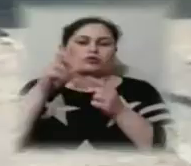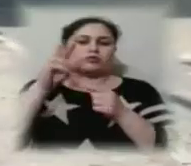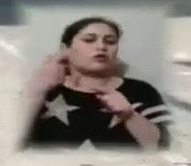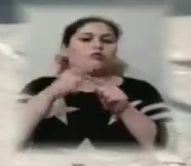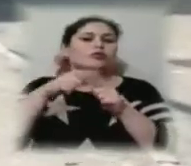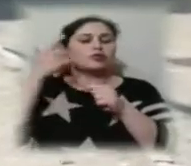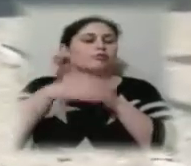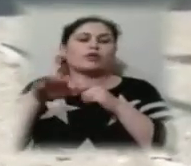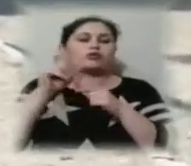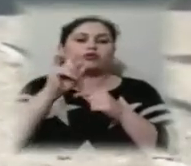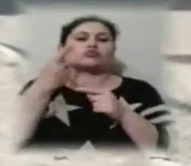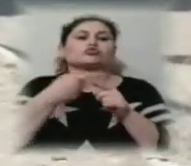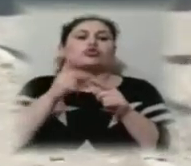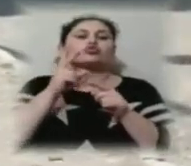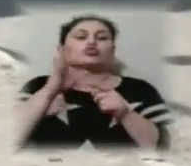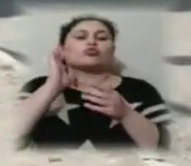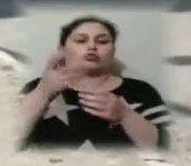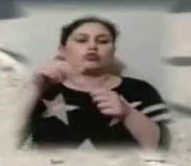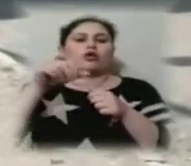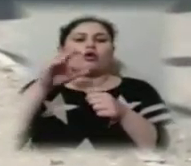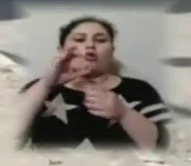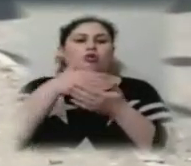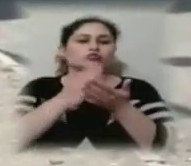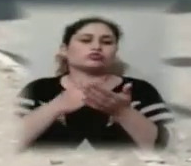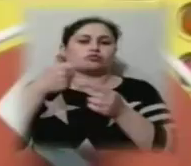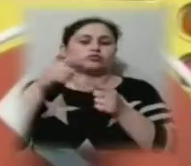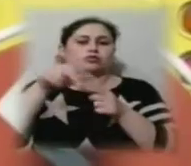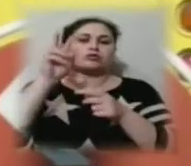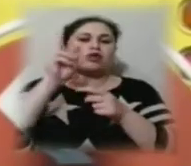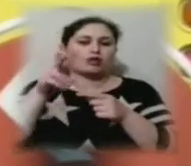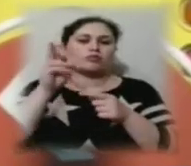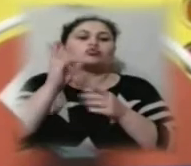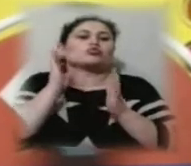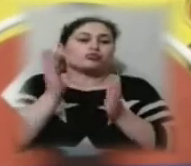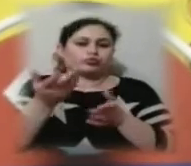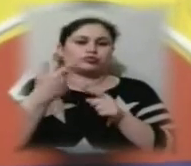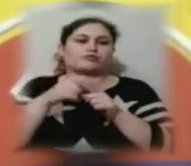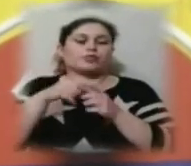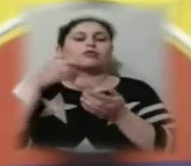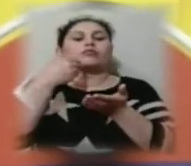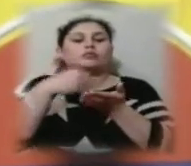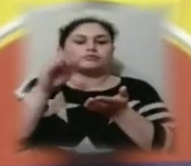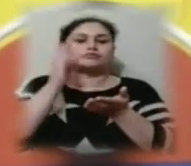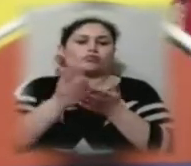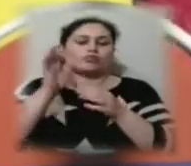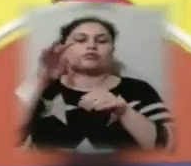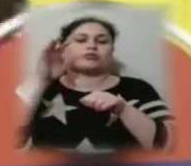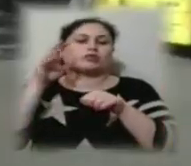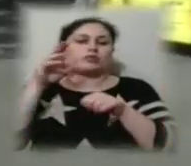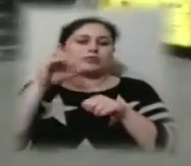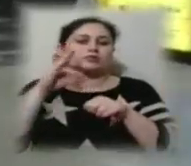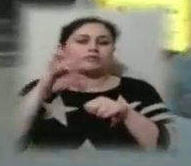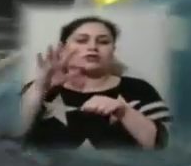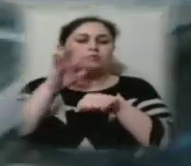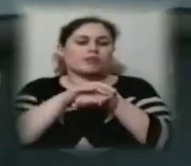обслуговувати нові тролейбуси, говорить Артем Кияновський. Закупівлю здійснюватимуть фірми-представники банку. Кредит розрахований на